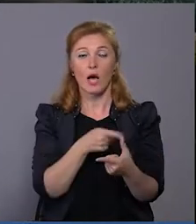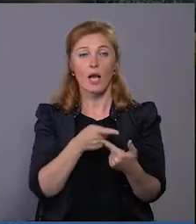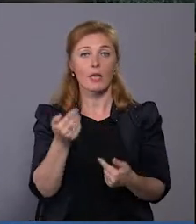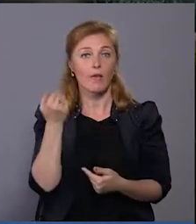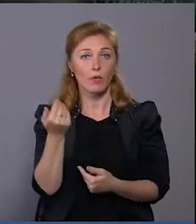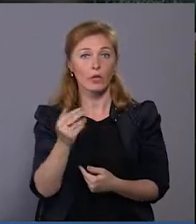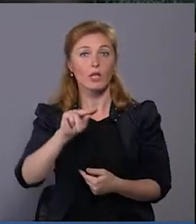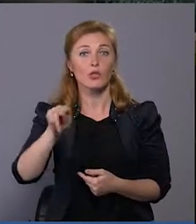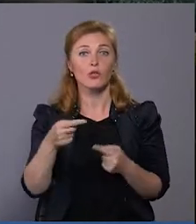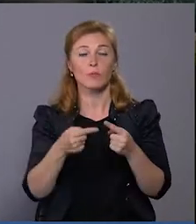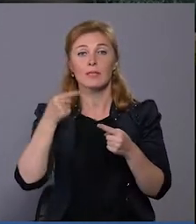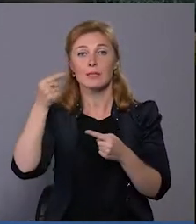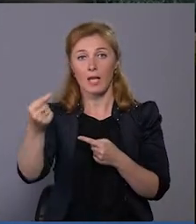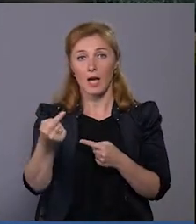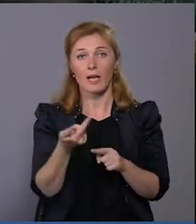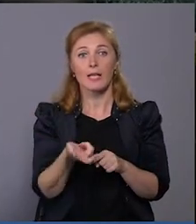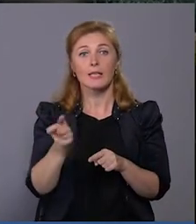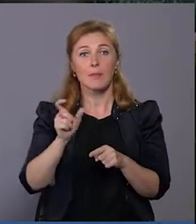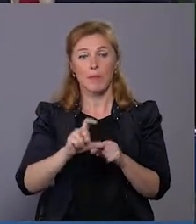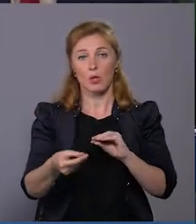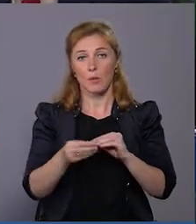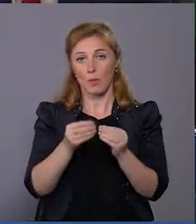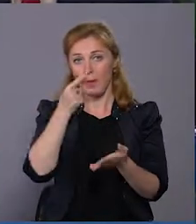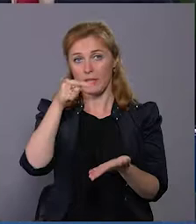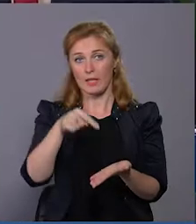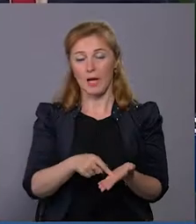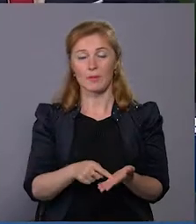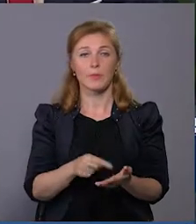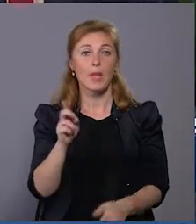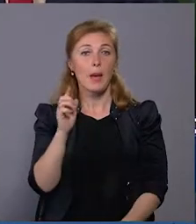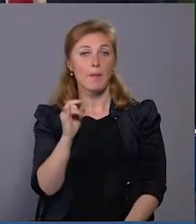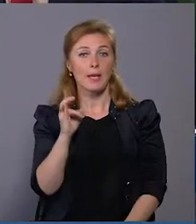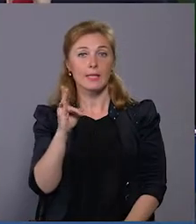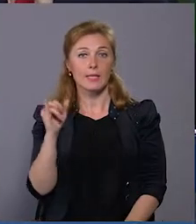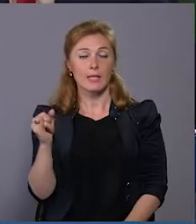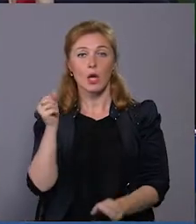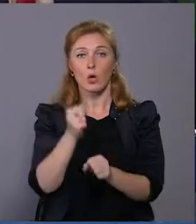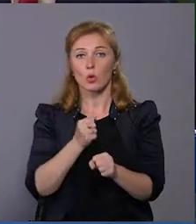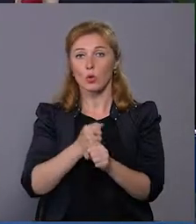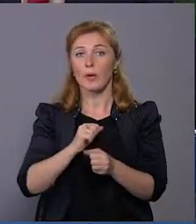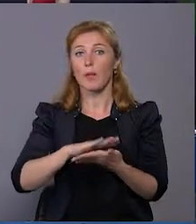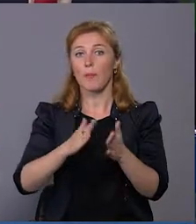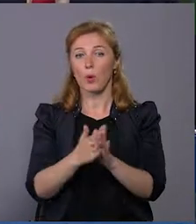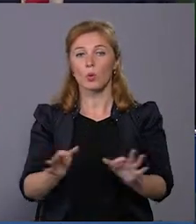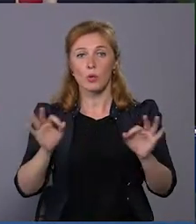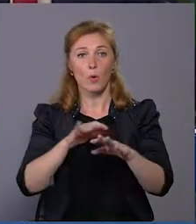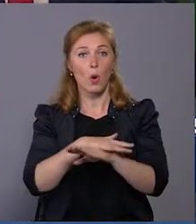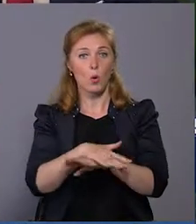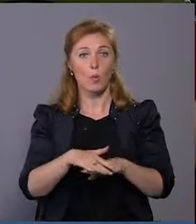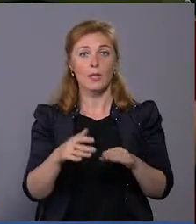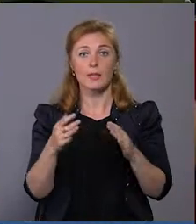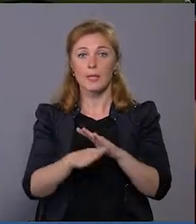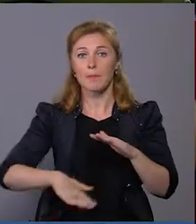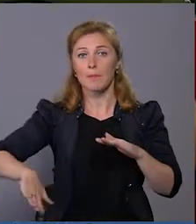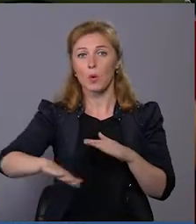чим далі, тим більшою проблематикою ми стикаємось. У березні експерти Ради Європи розробили положення про громадський простір. Цей